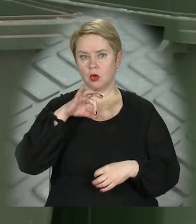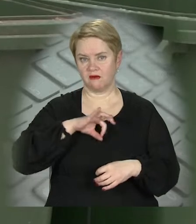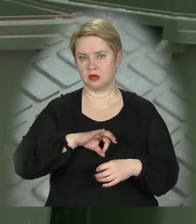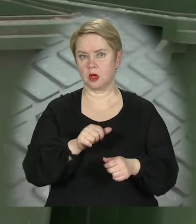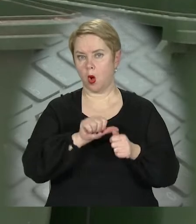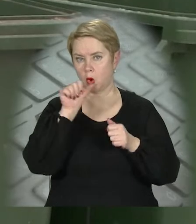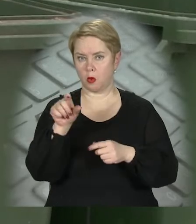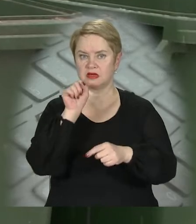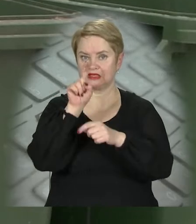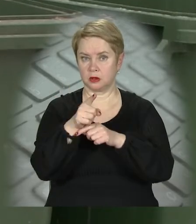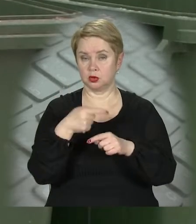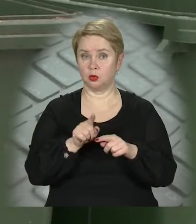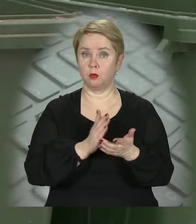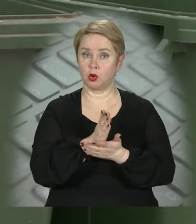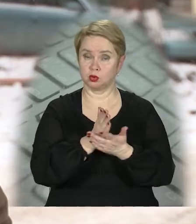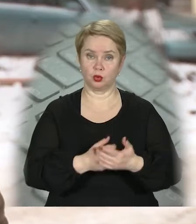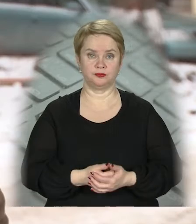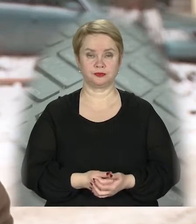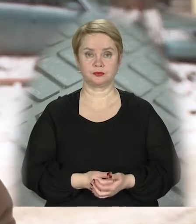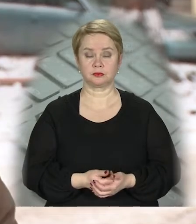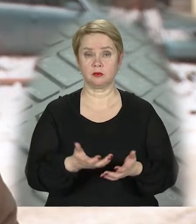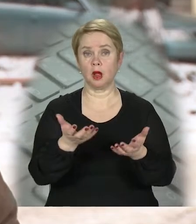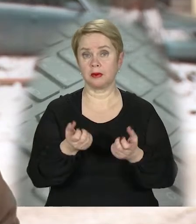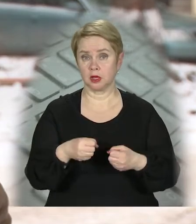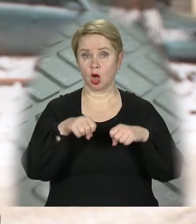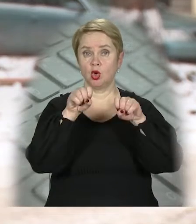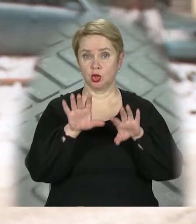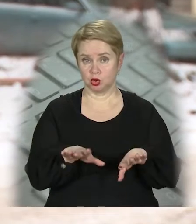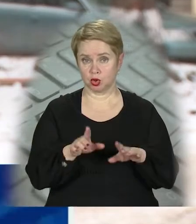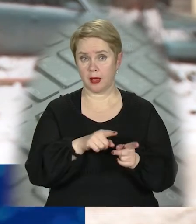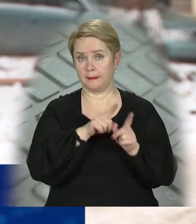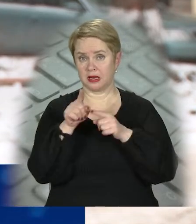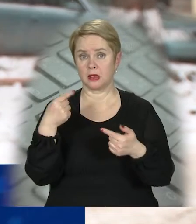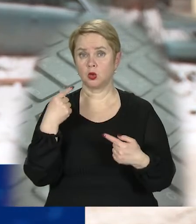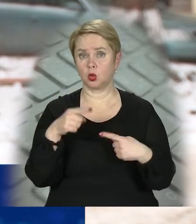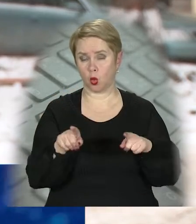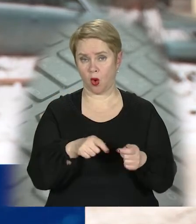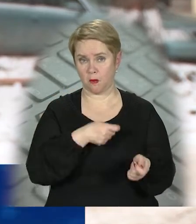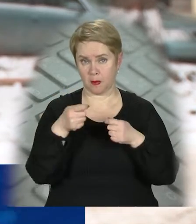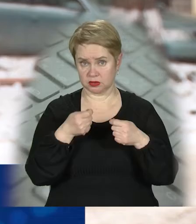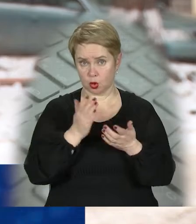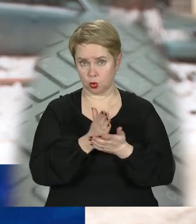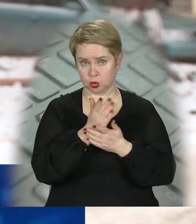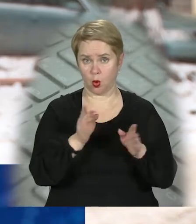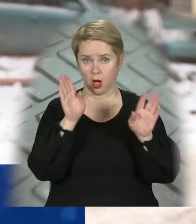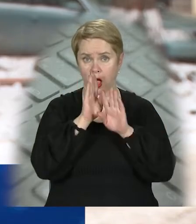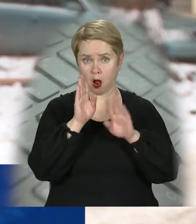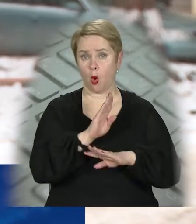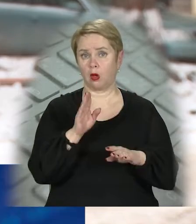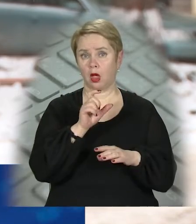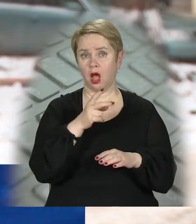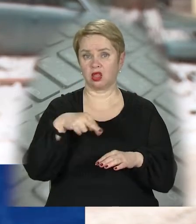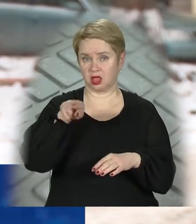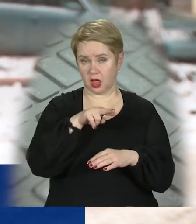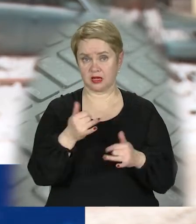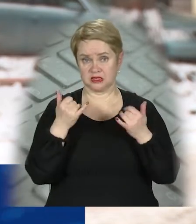окремо замовляти цю послугу. Прийняли рішення перейти на іншого поставщика послугу, це екологія Д. На